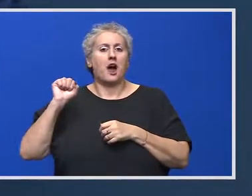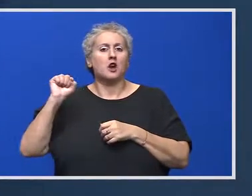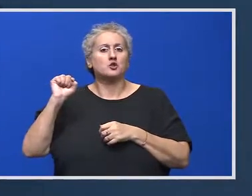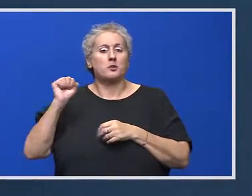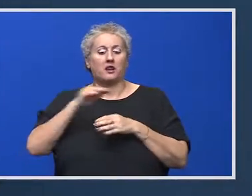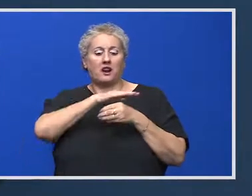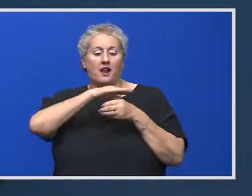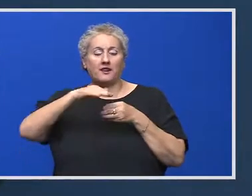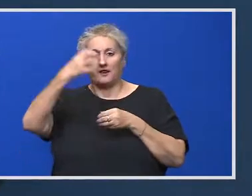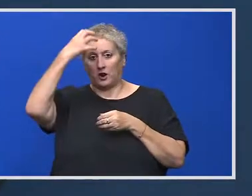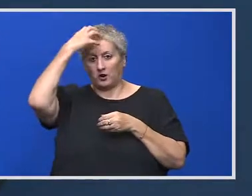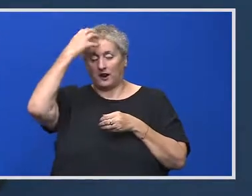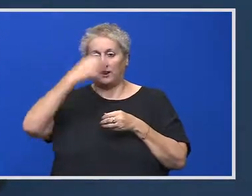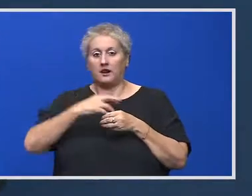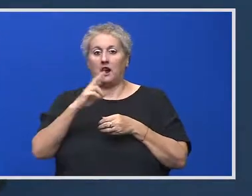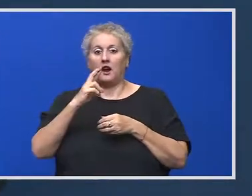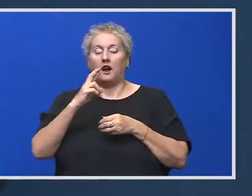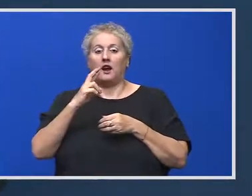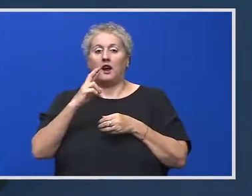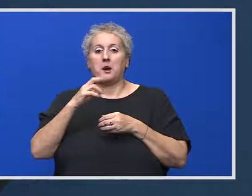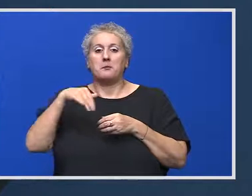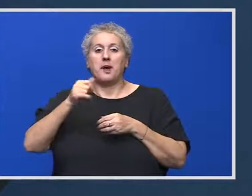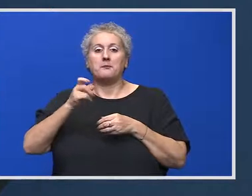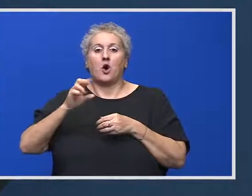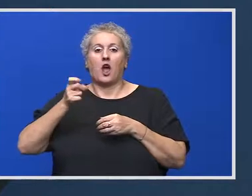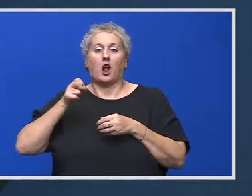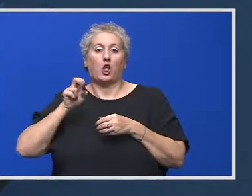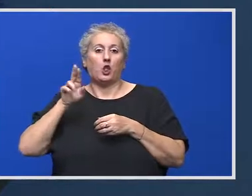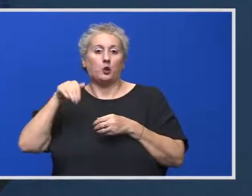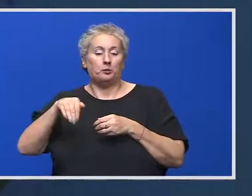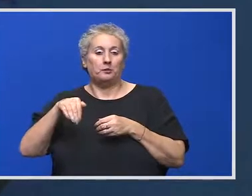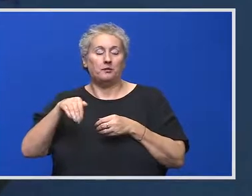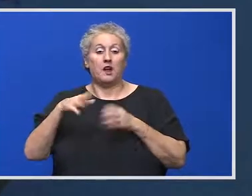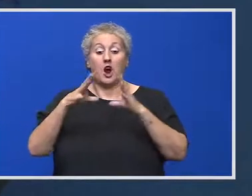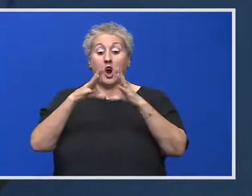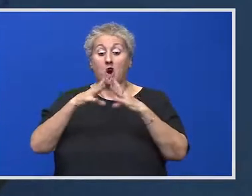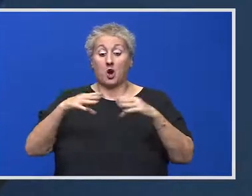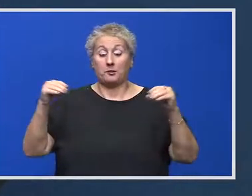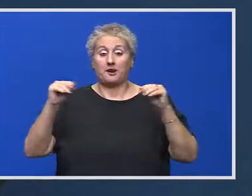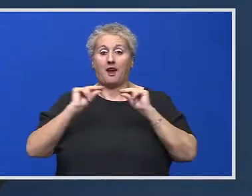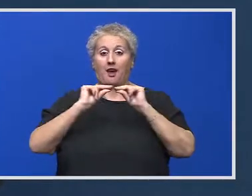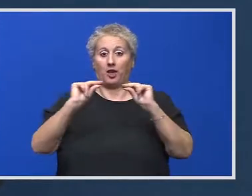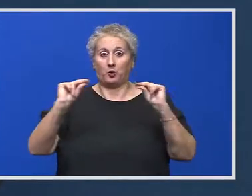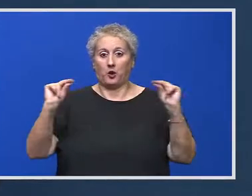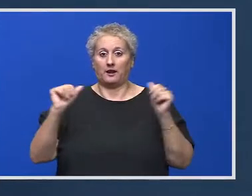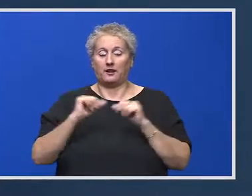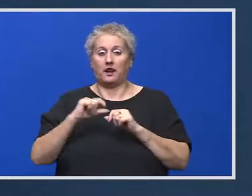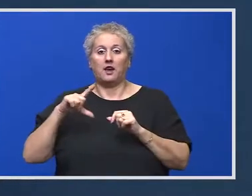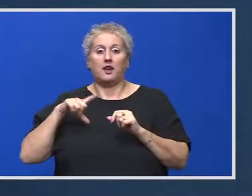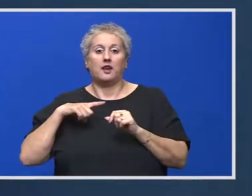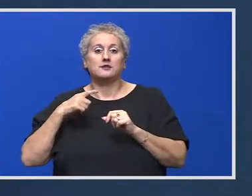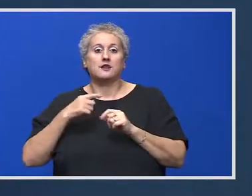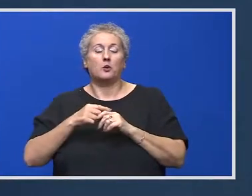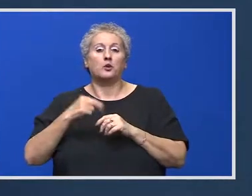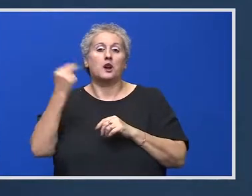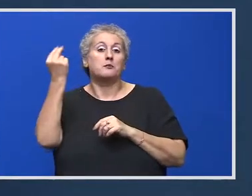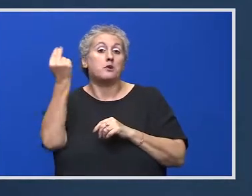memorandumul privind proiectul România Educată. Este un